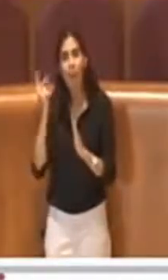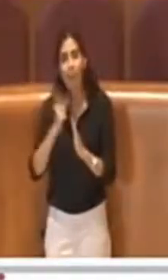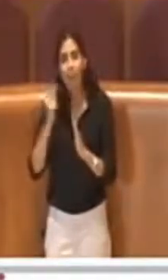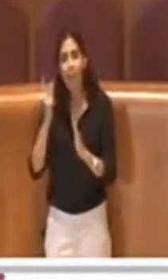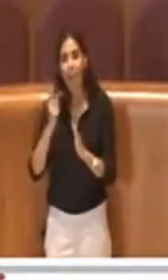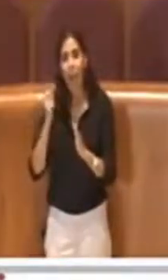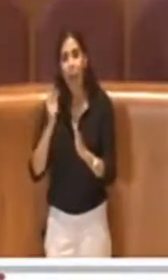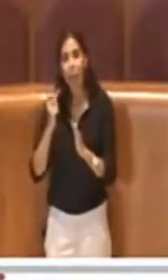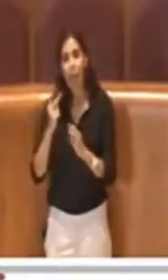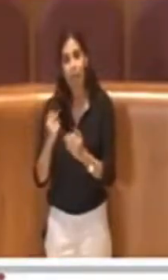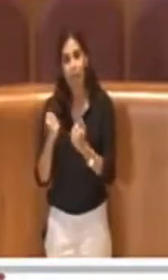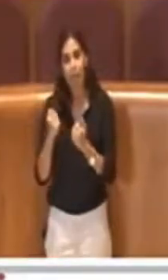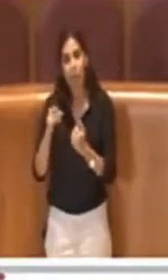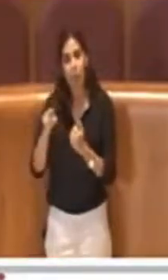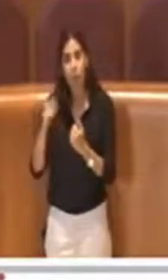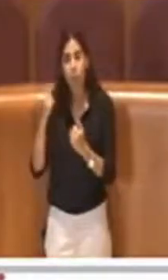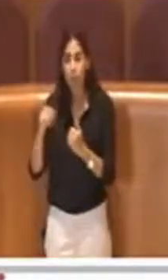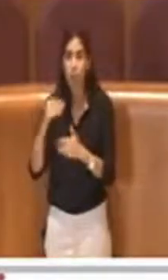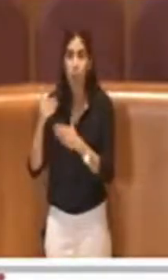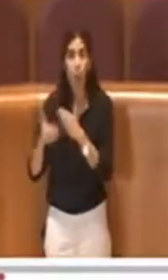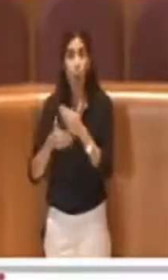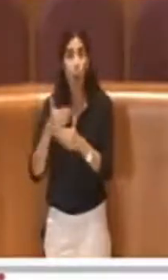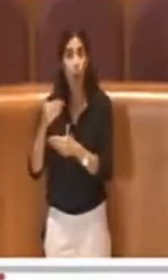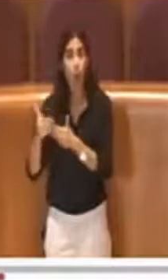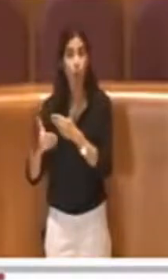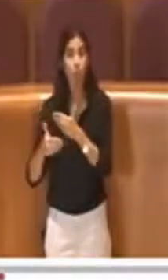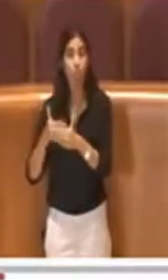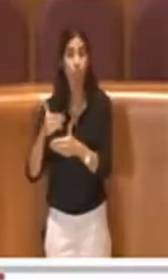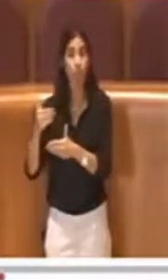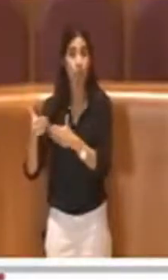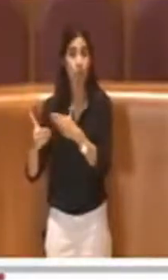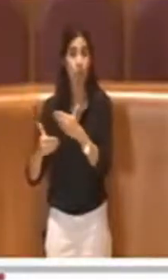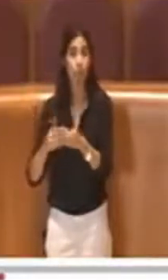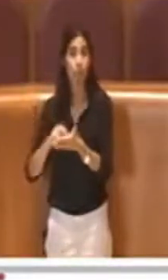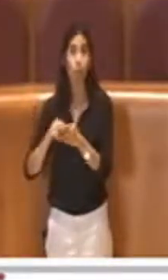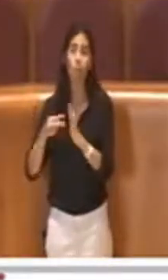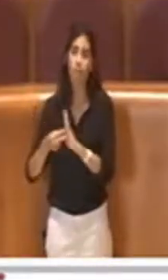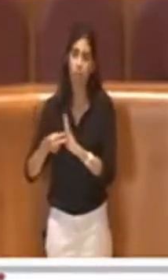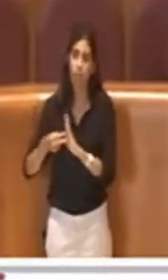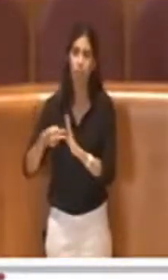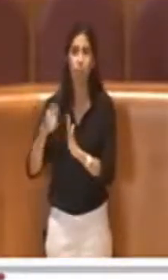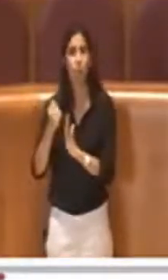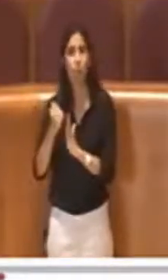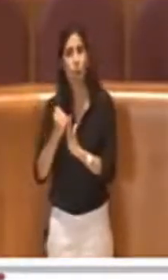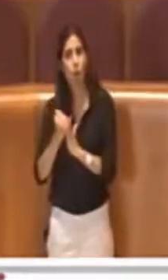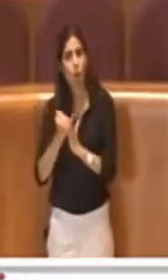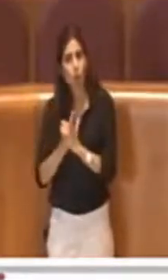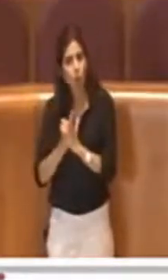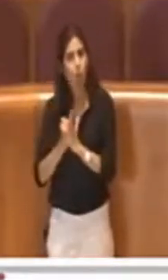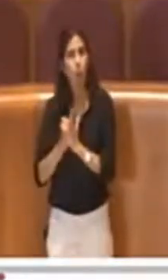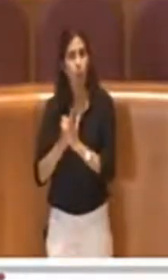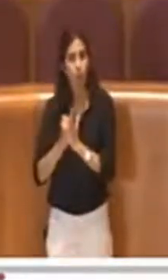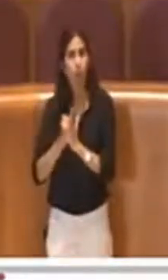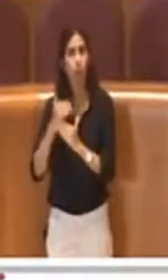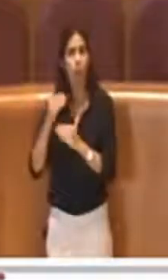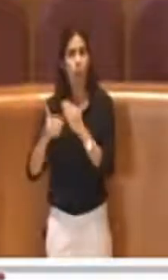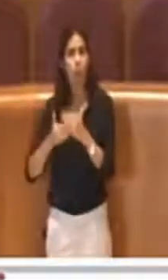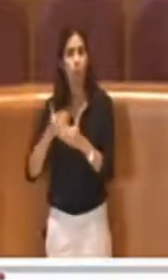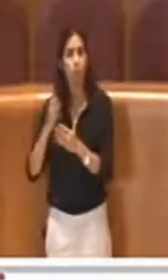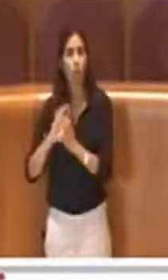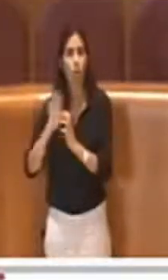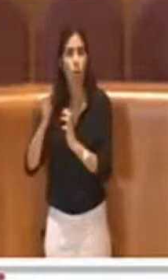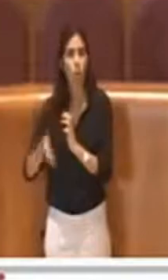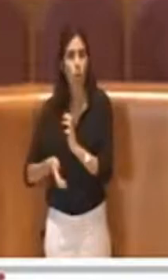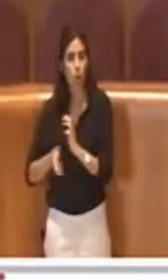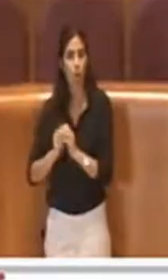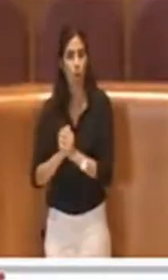parliamo anche di un procedimento tecnico-burocratico abbastanza complesso. Con noi su questo,